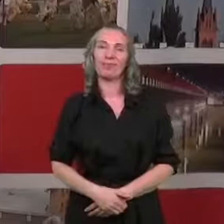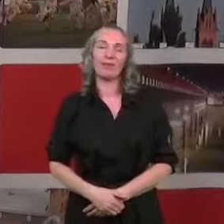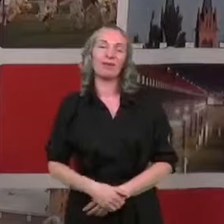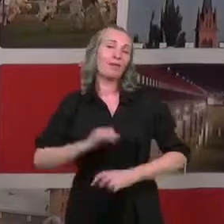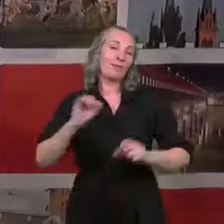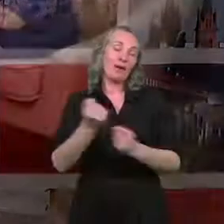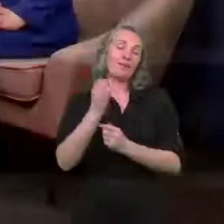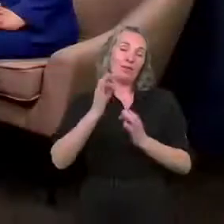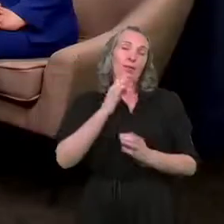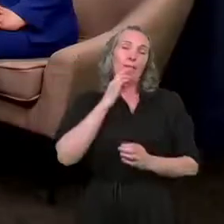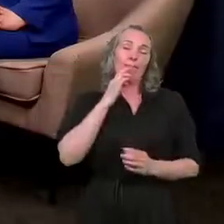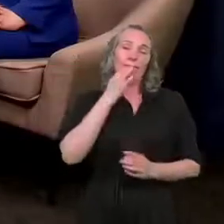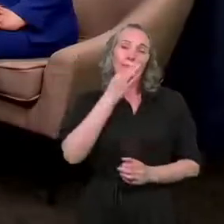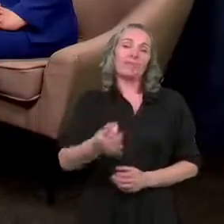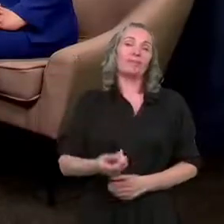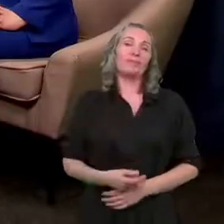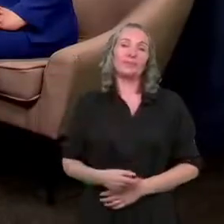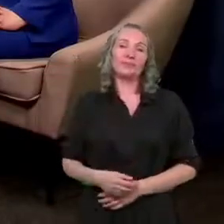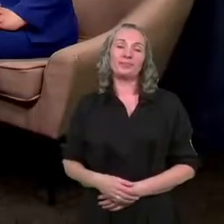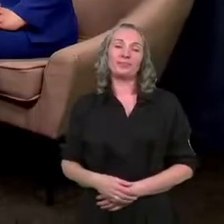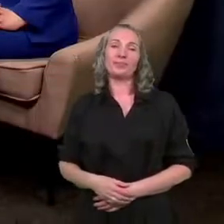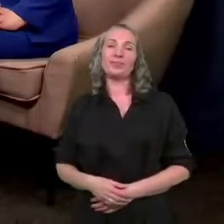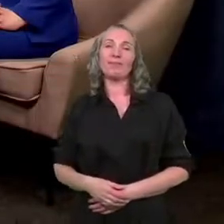Bardzo dobre pytanie. znaczy,